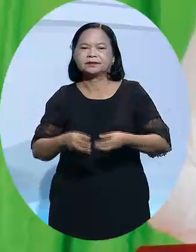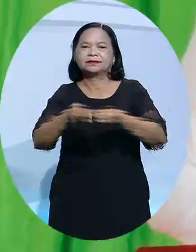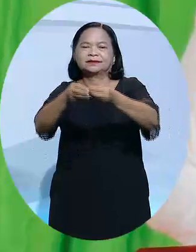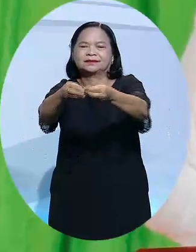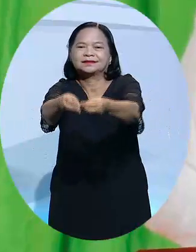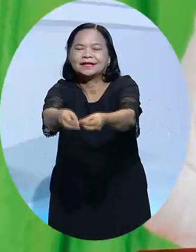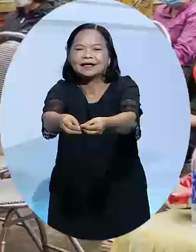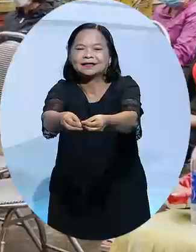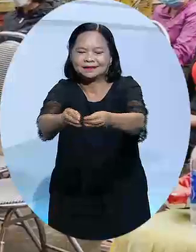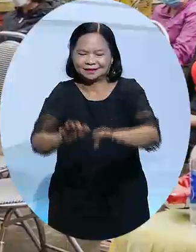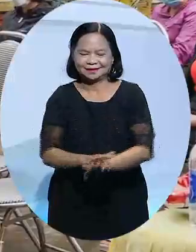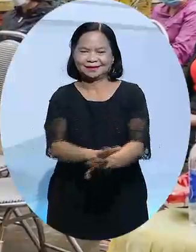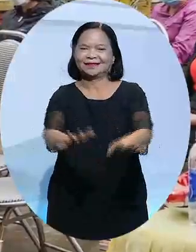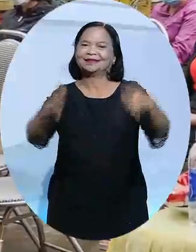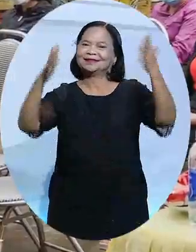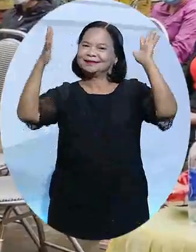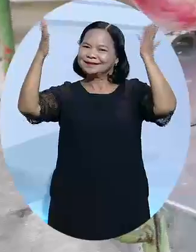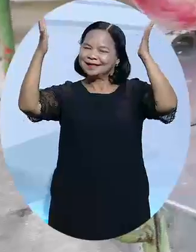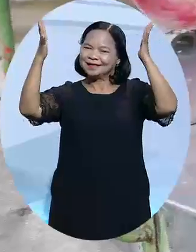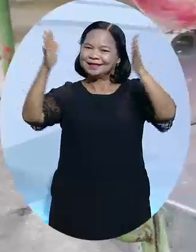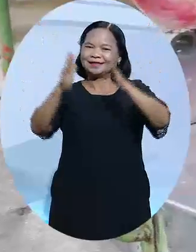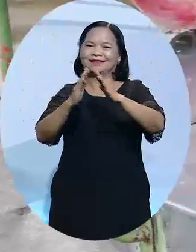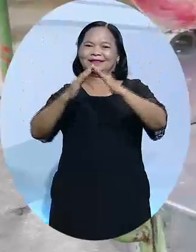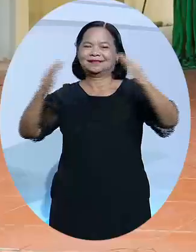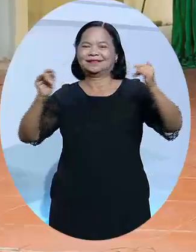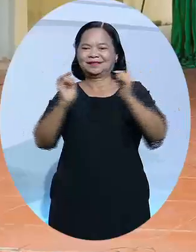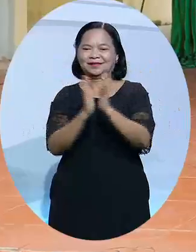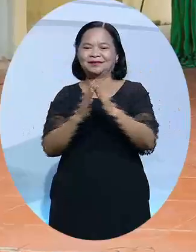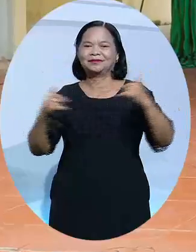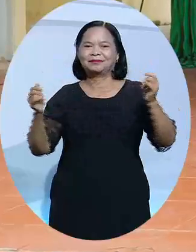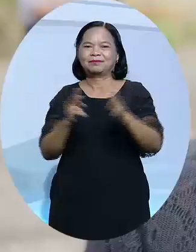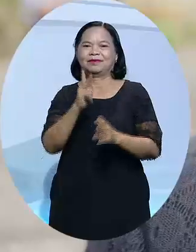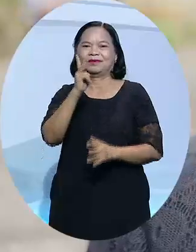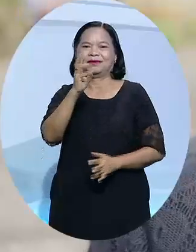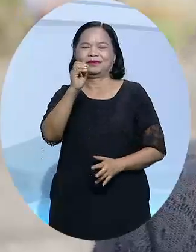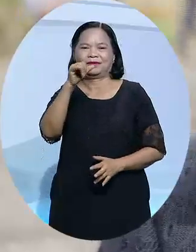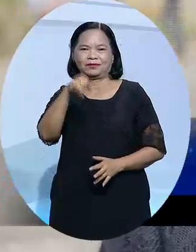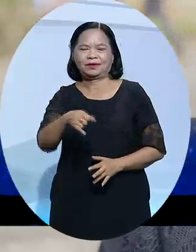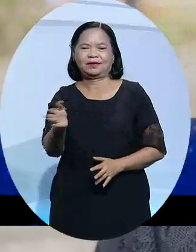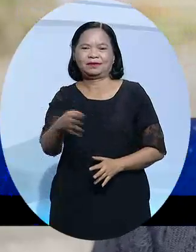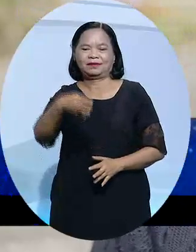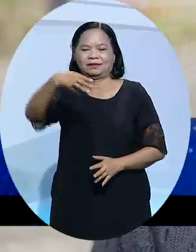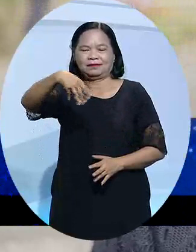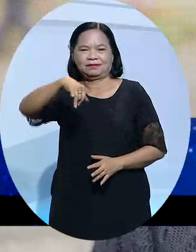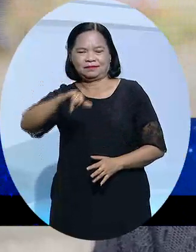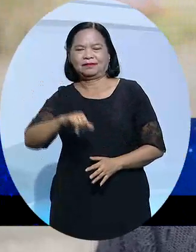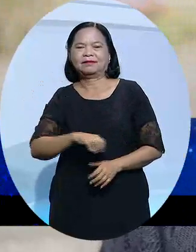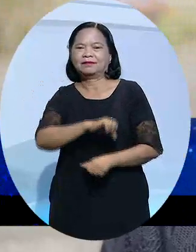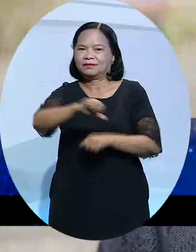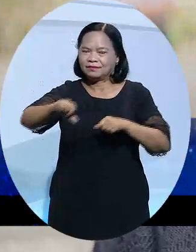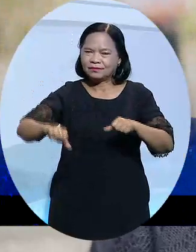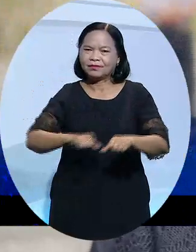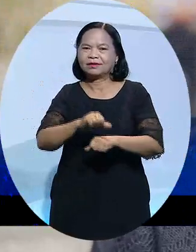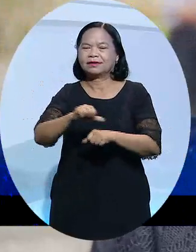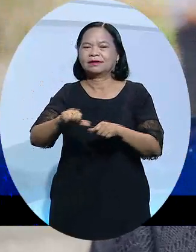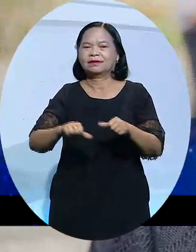chơi thiếu nhi trị giá 80 triệu đồng cho trường Mạm Non Họa Mi, thị trấn Biệt Lâm. Với những hoạt động rất là ý nghĩa trong một chuỗi